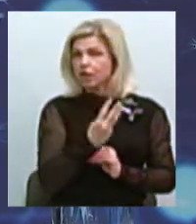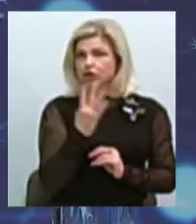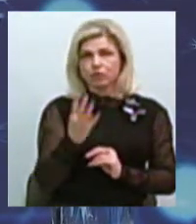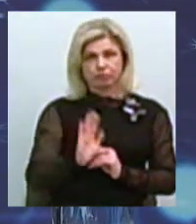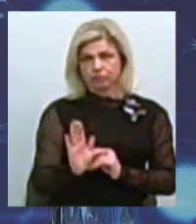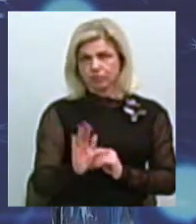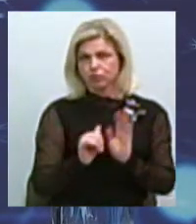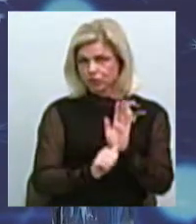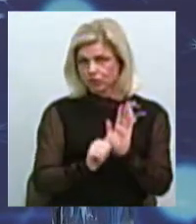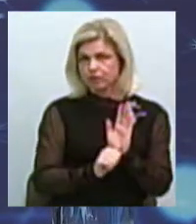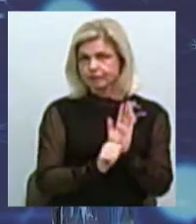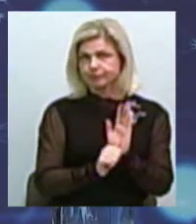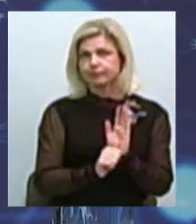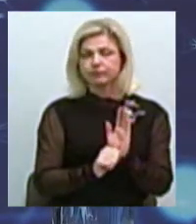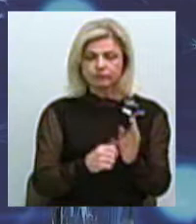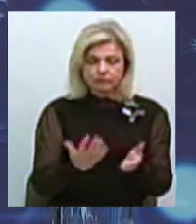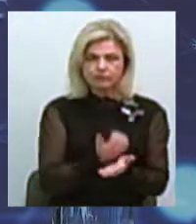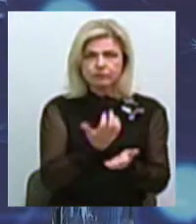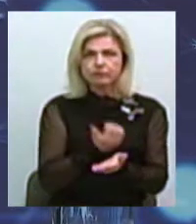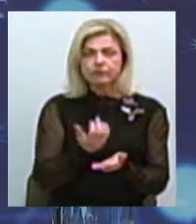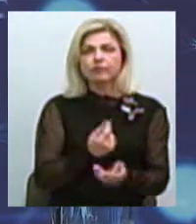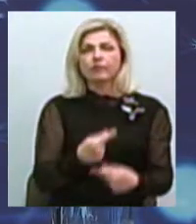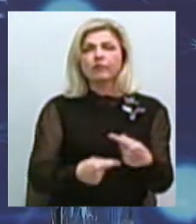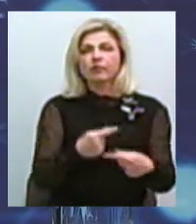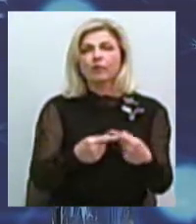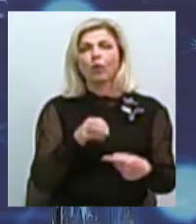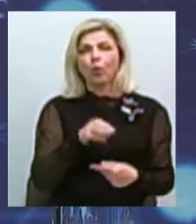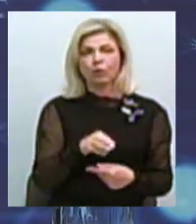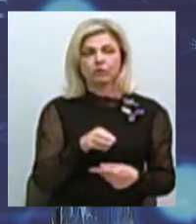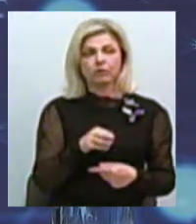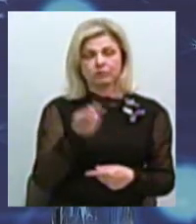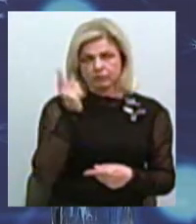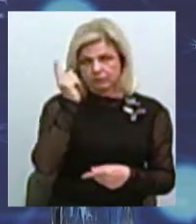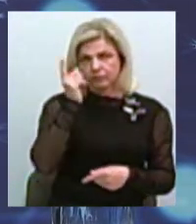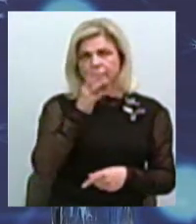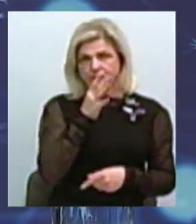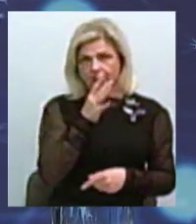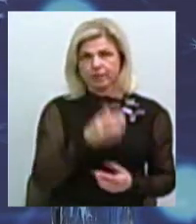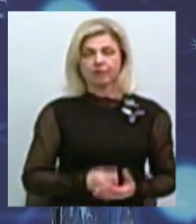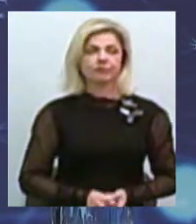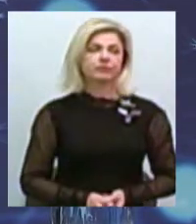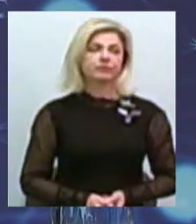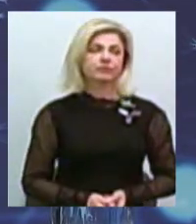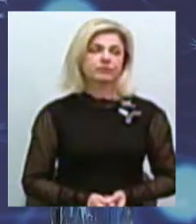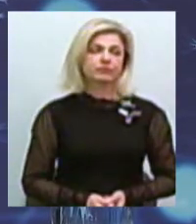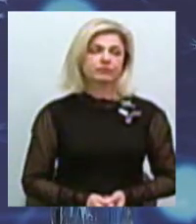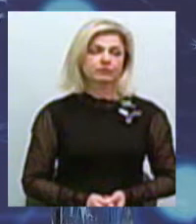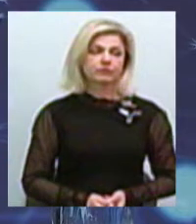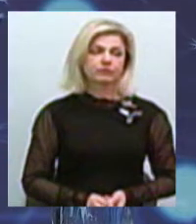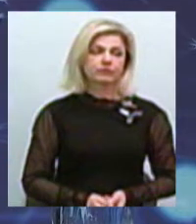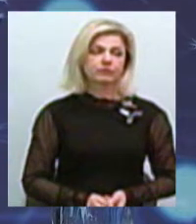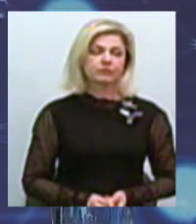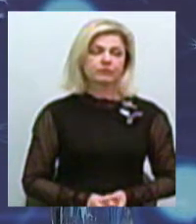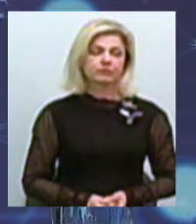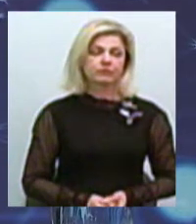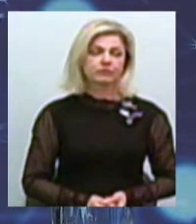йдуть від епохи неоліту до майже народження сучасного